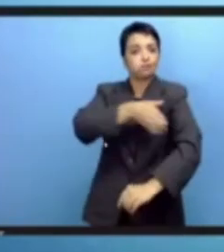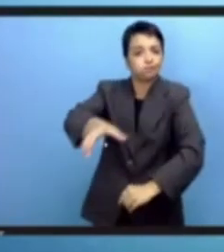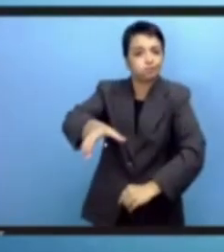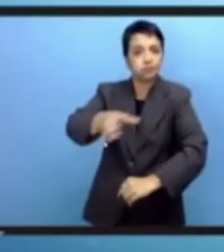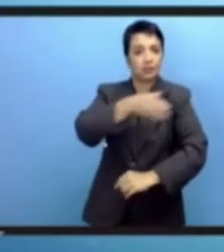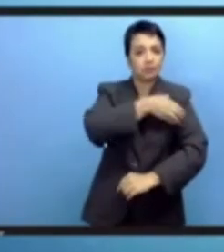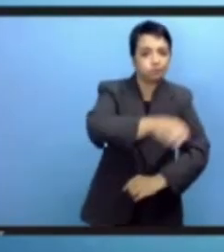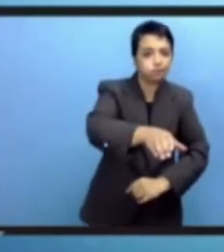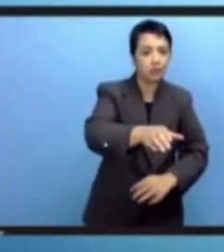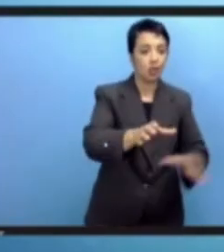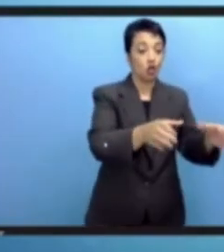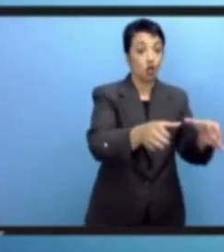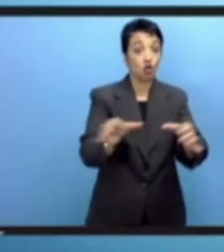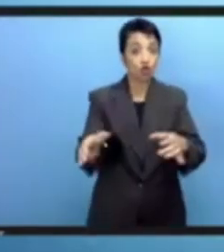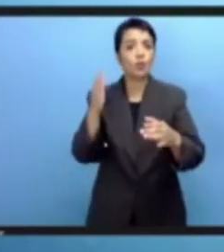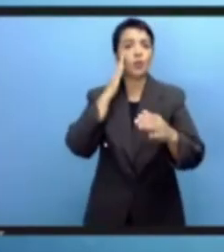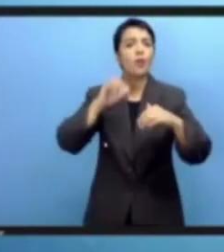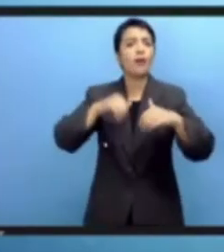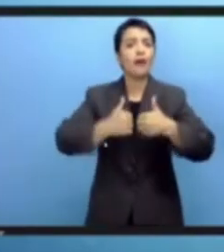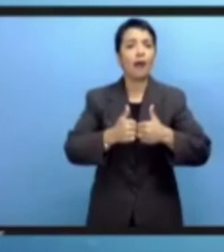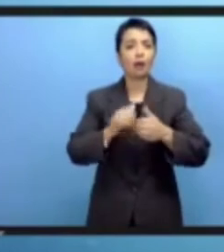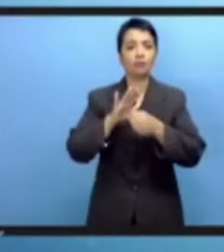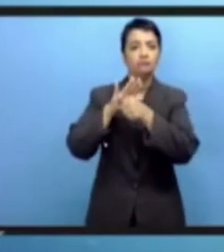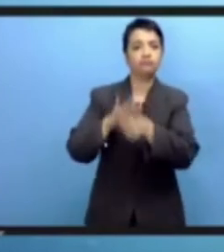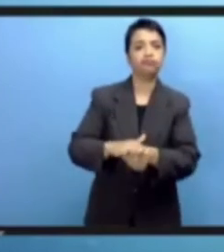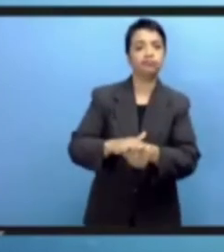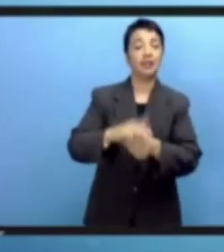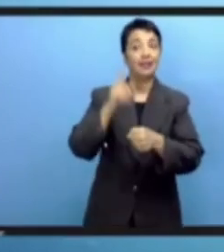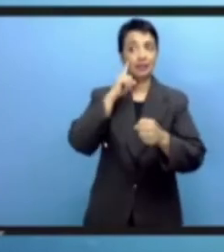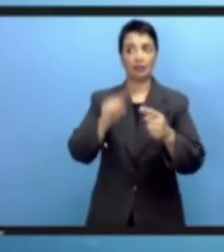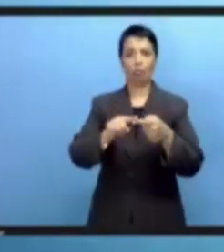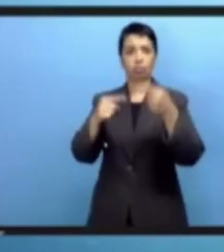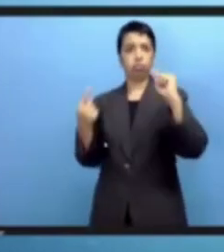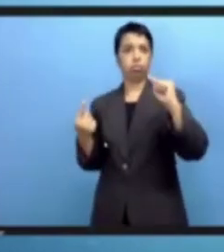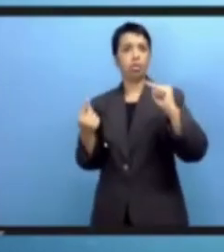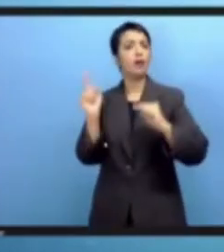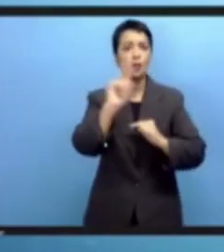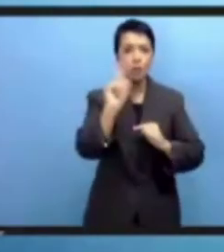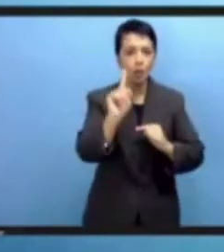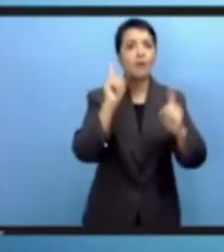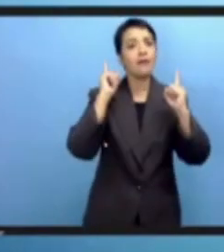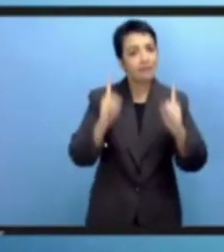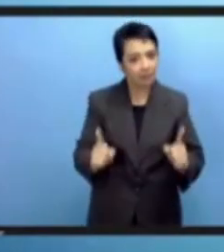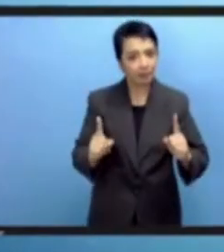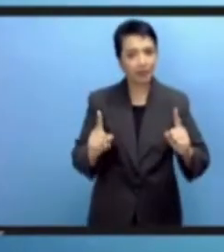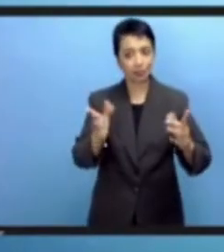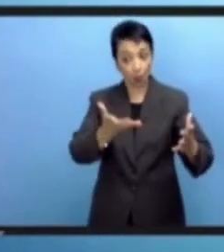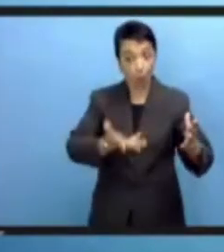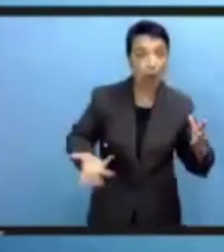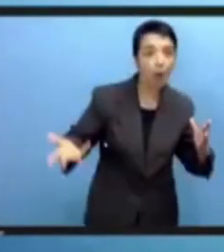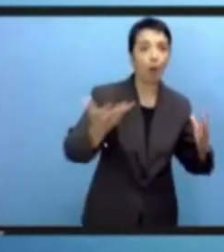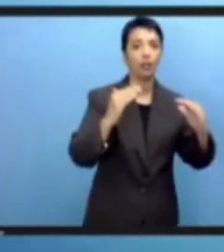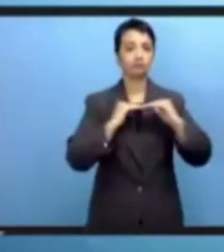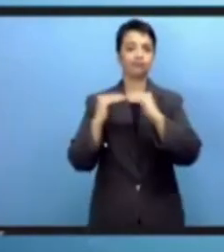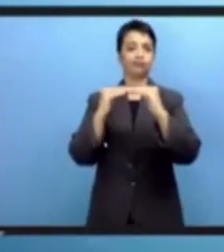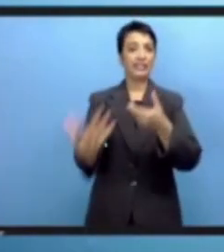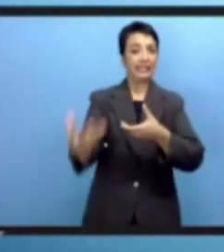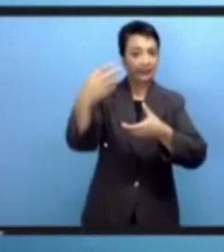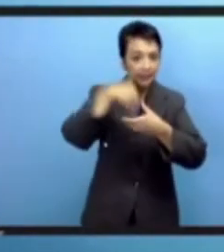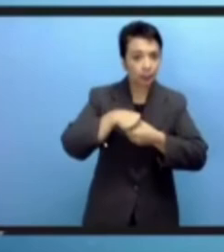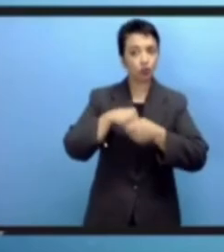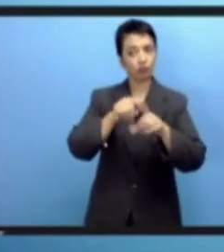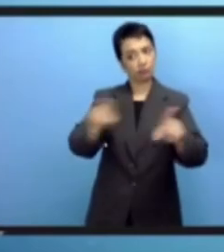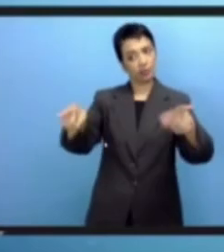بالإنترنت ويجب أن يعمل الإنترنت على خدمة أهداف المهمشين وليس